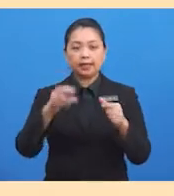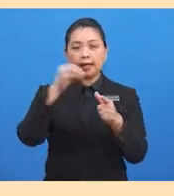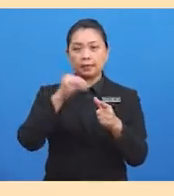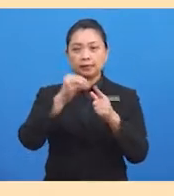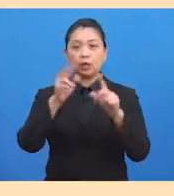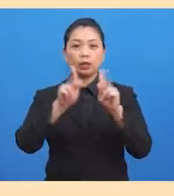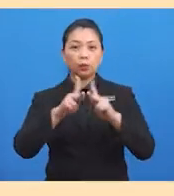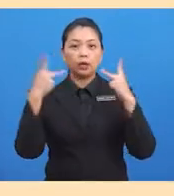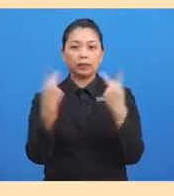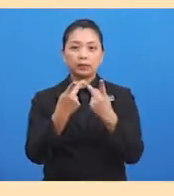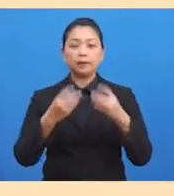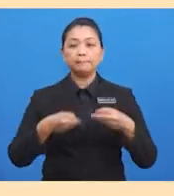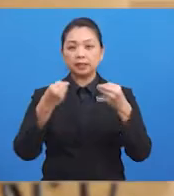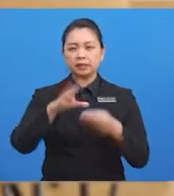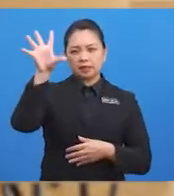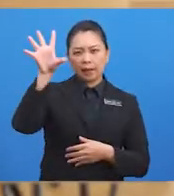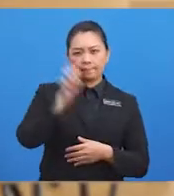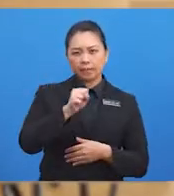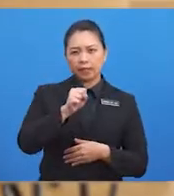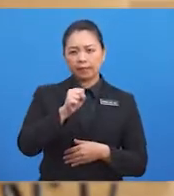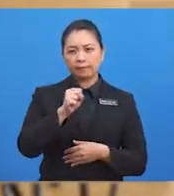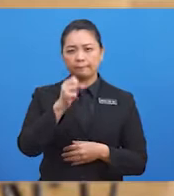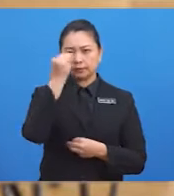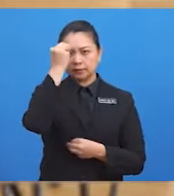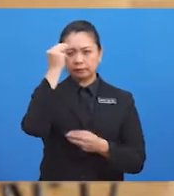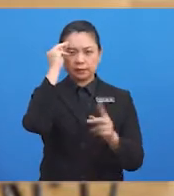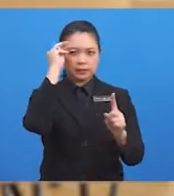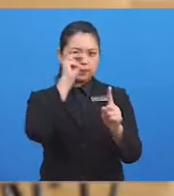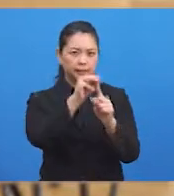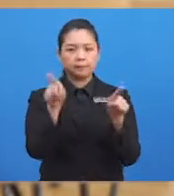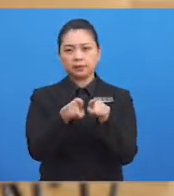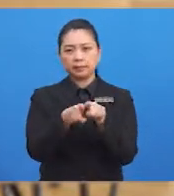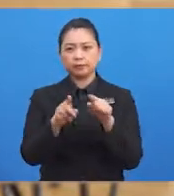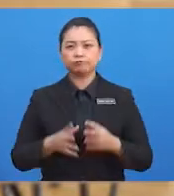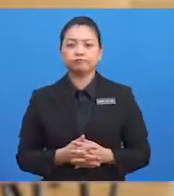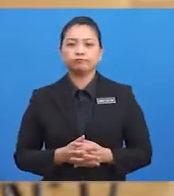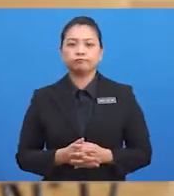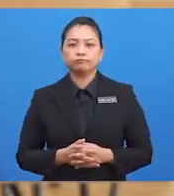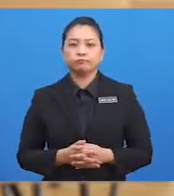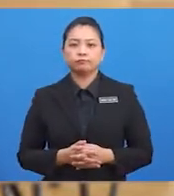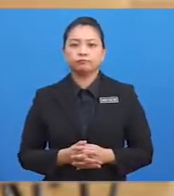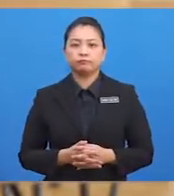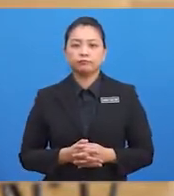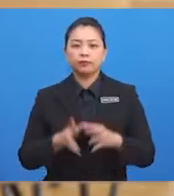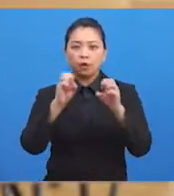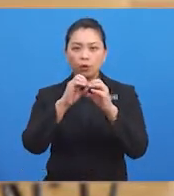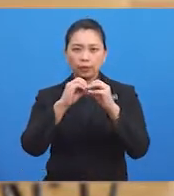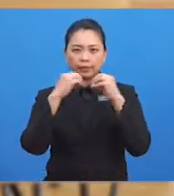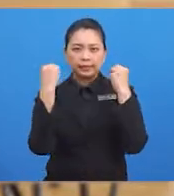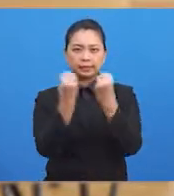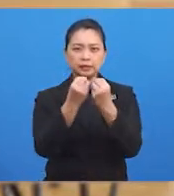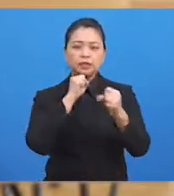mencapai matlamat bersama. Dengan kata lain, organisasi sosial ialah corak